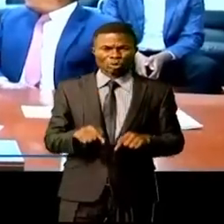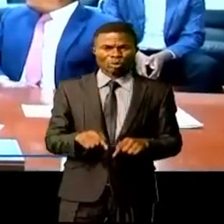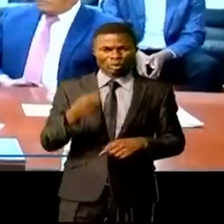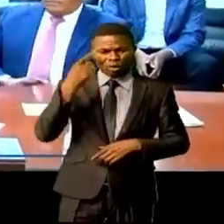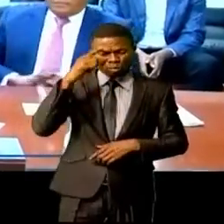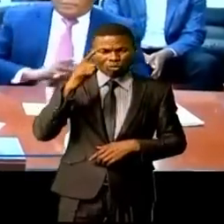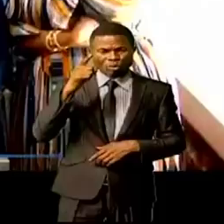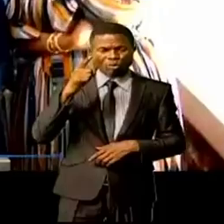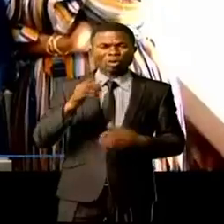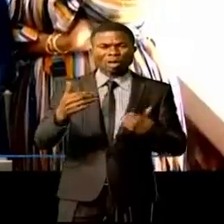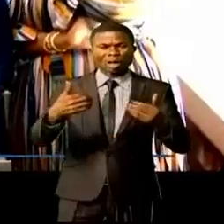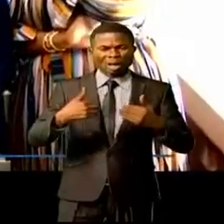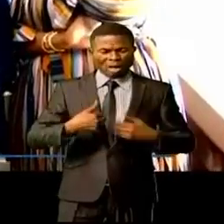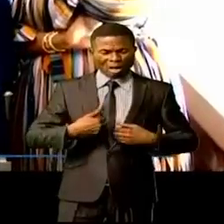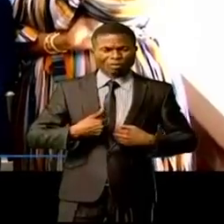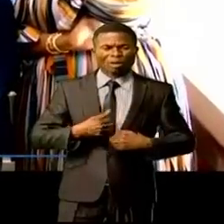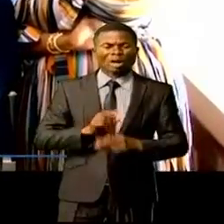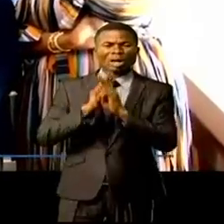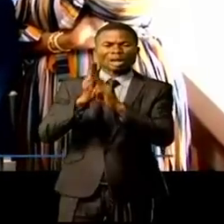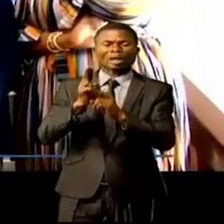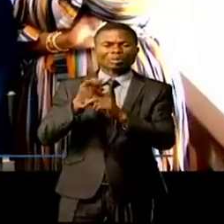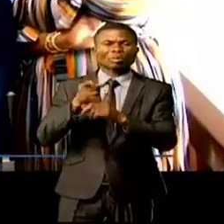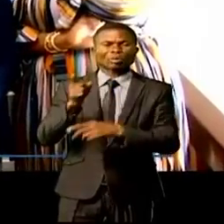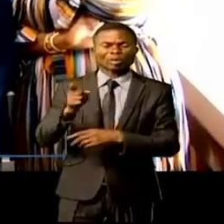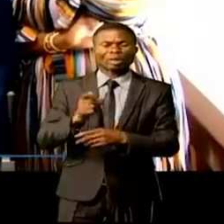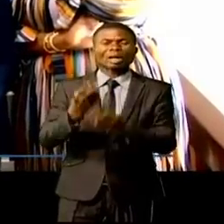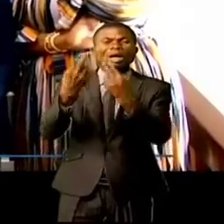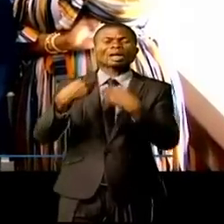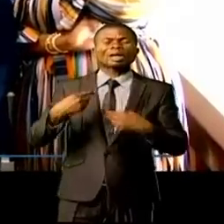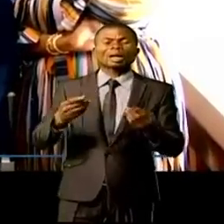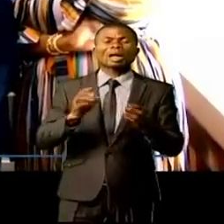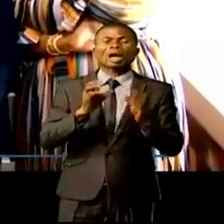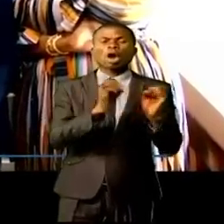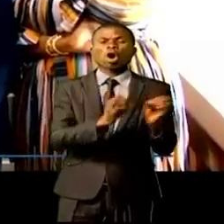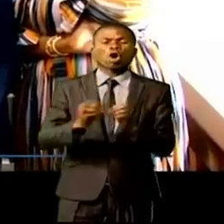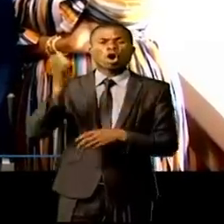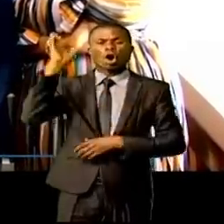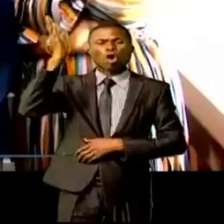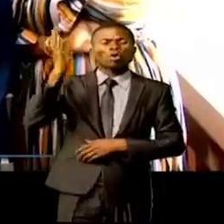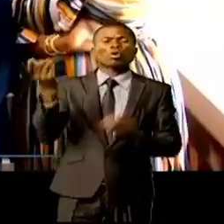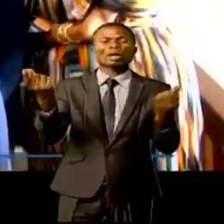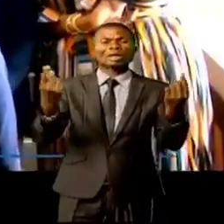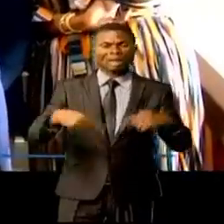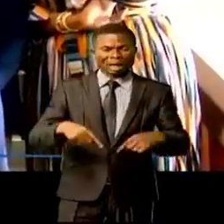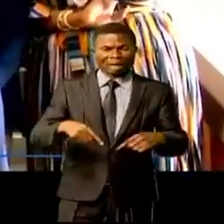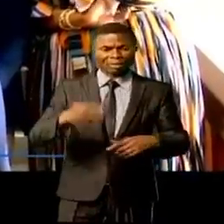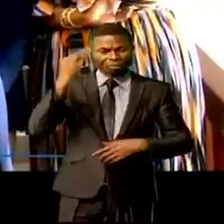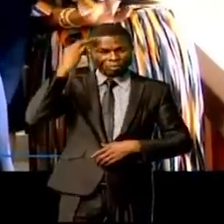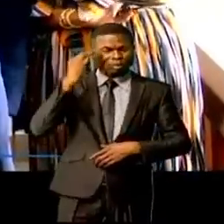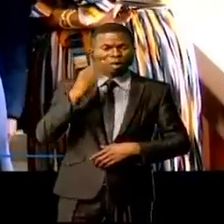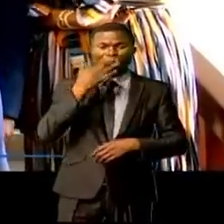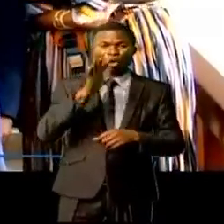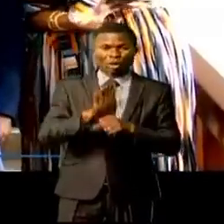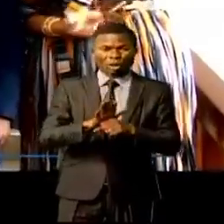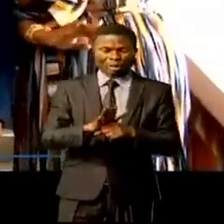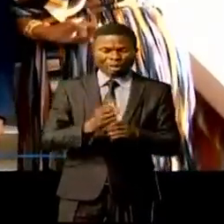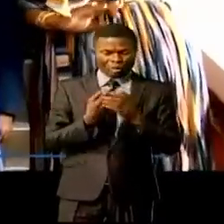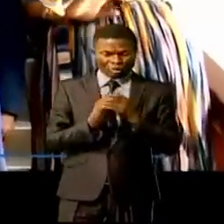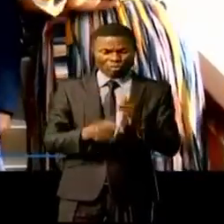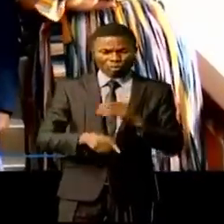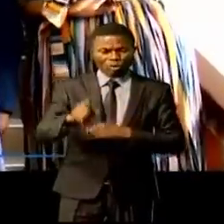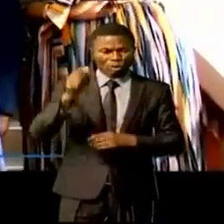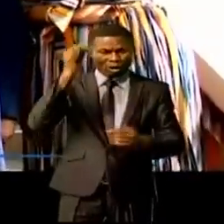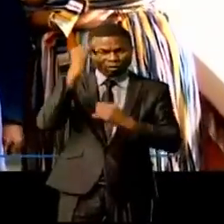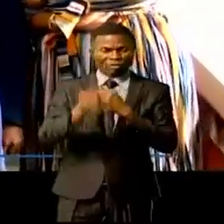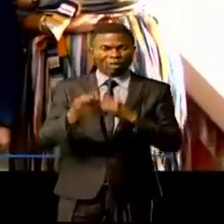avoir sa réponse. Quand est-ce que ce congrès sera organisé ? Le ministre nous a promis que d'ici à la fin du